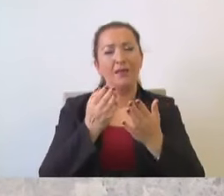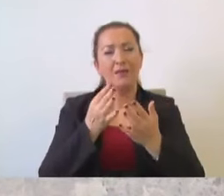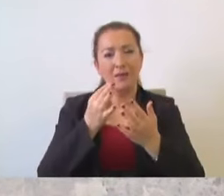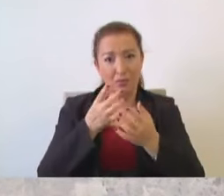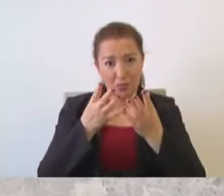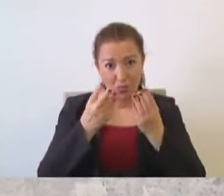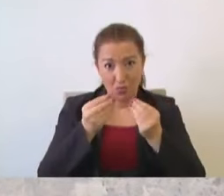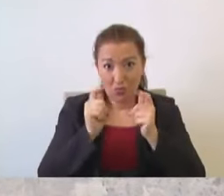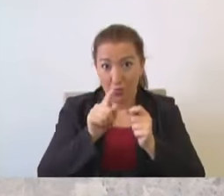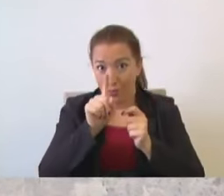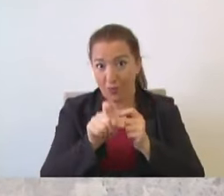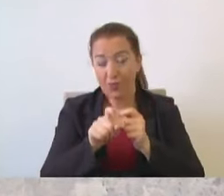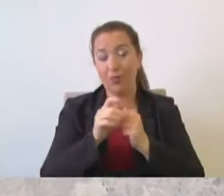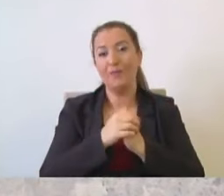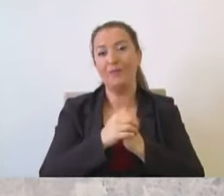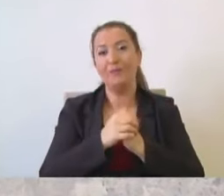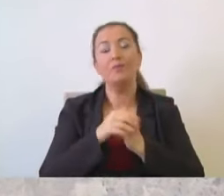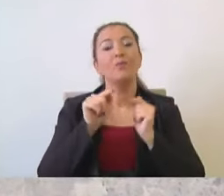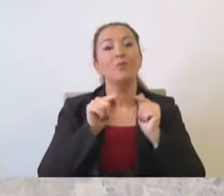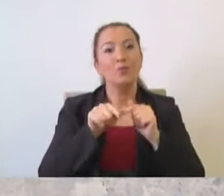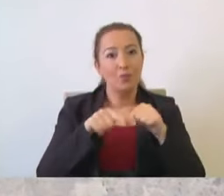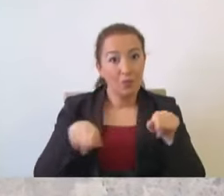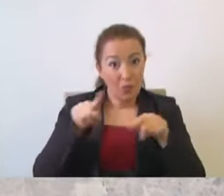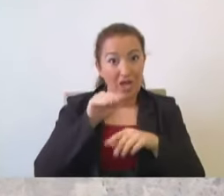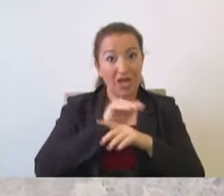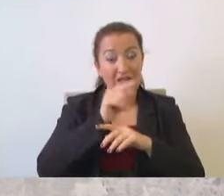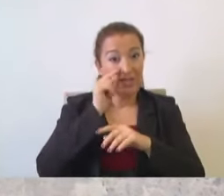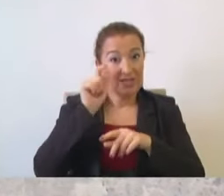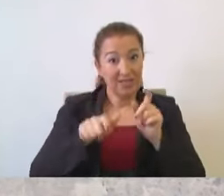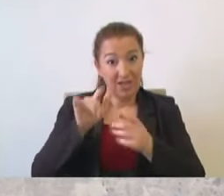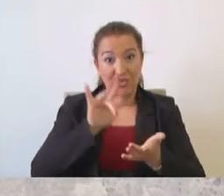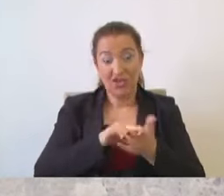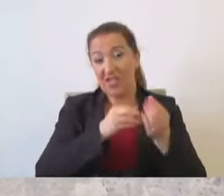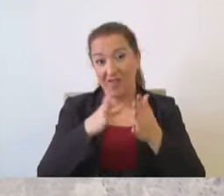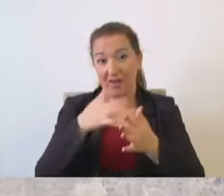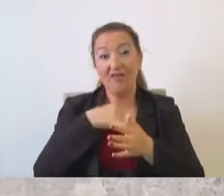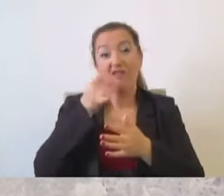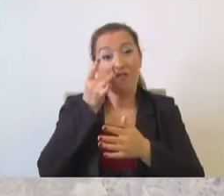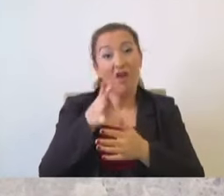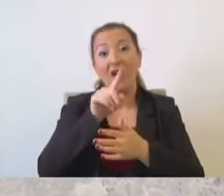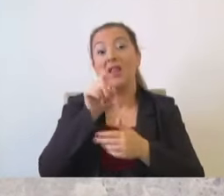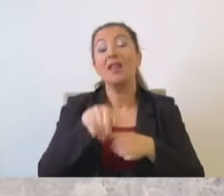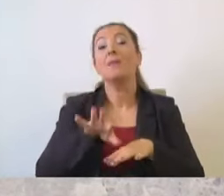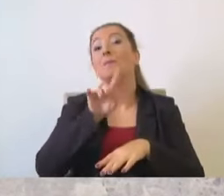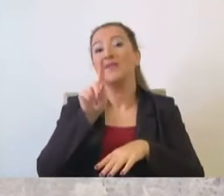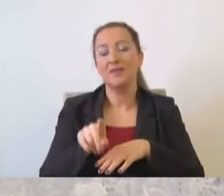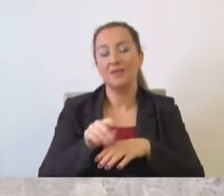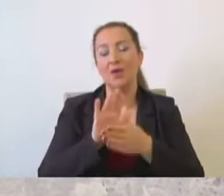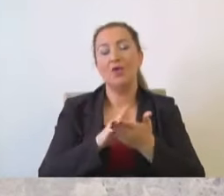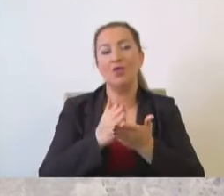zor? Burada yaşayan insanları cezalandırdığınızın farkında değil misiniz arkadaşlar?